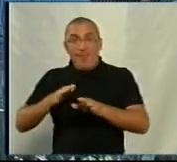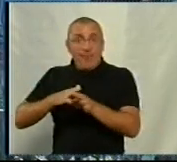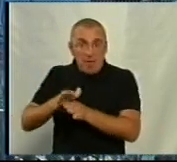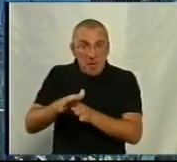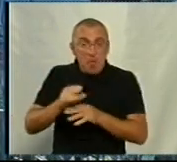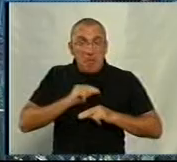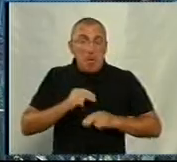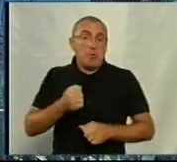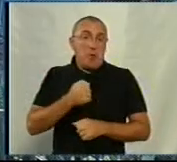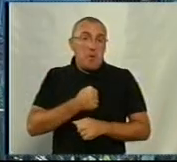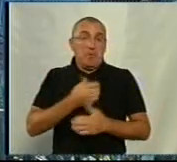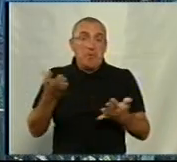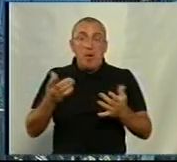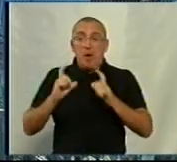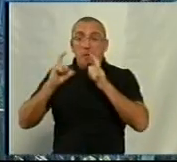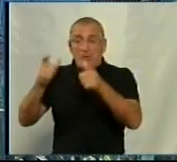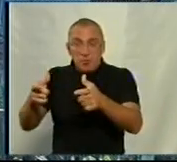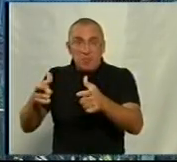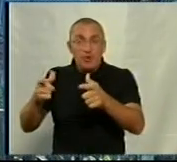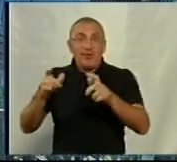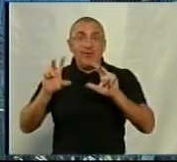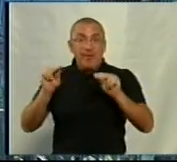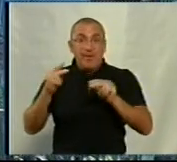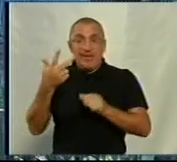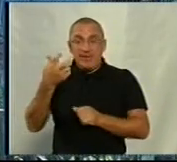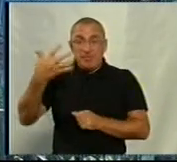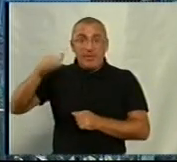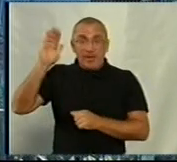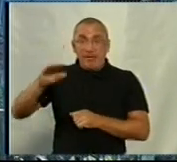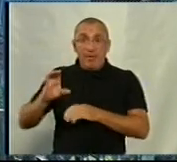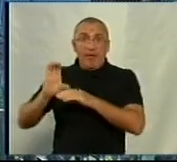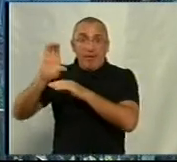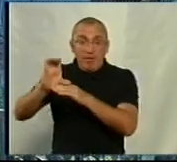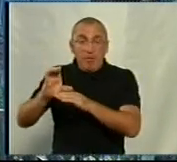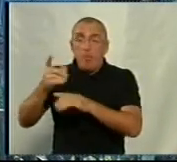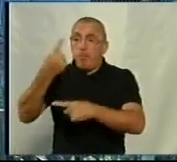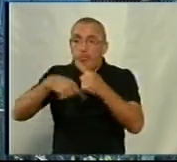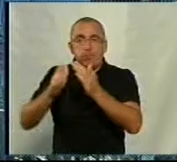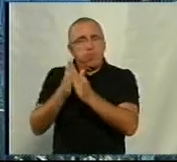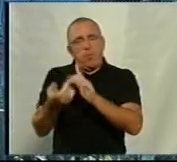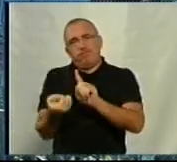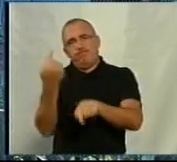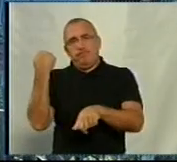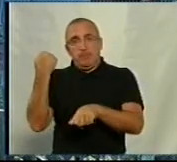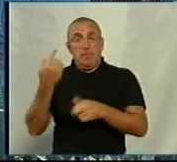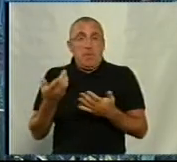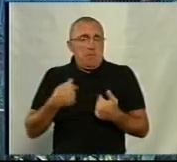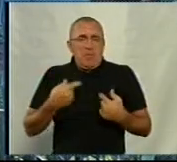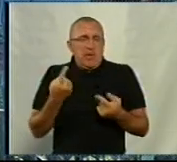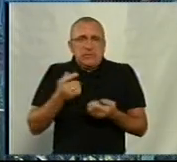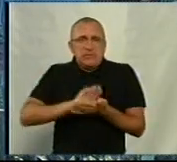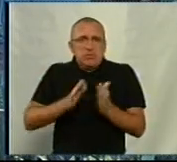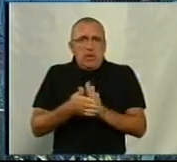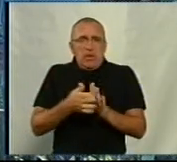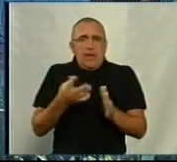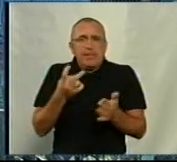робіт. Але, на жаль, також отримали ці листи щастя, коли перший транс 450 тисяч, нас зараз просять повернути. Як на мене, ця ситуація не